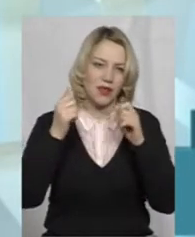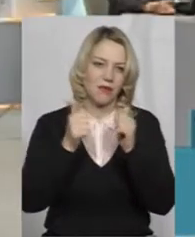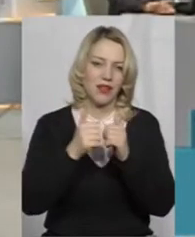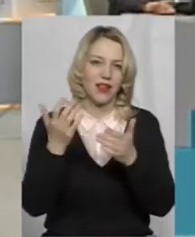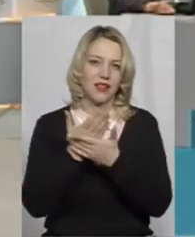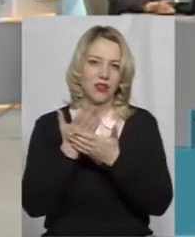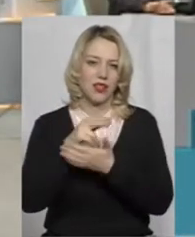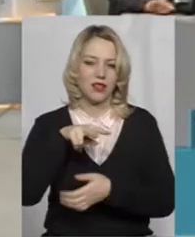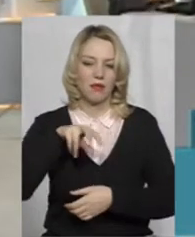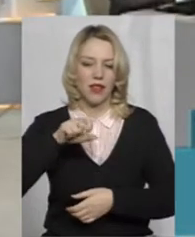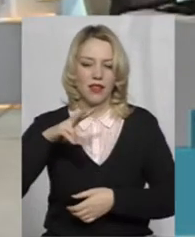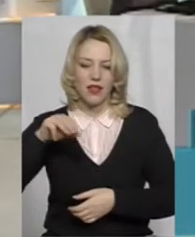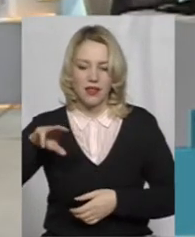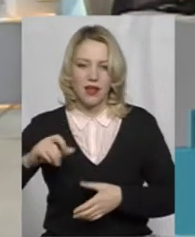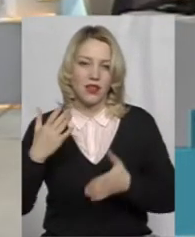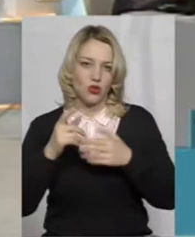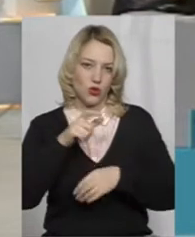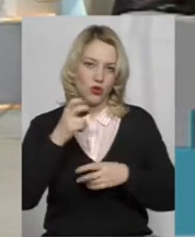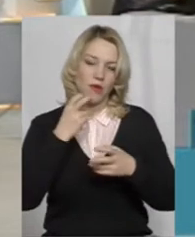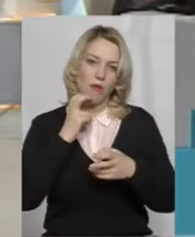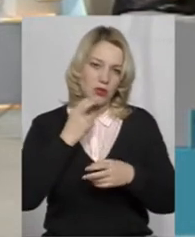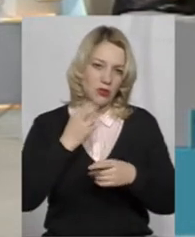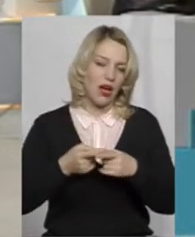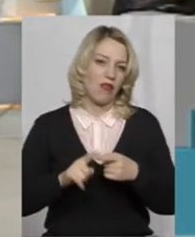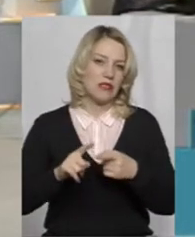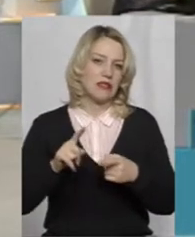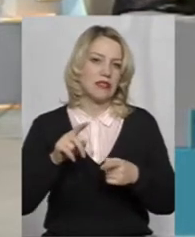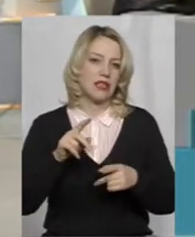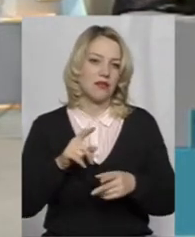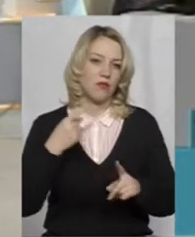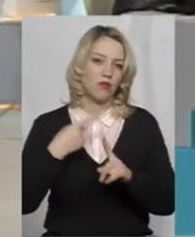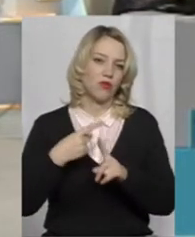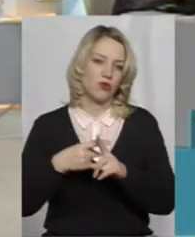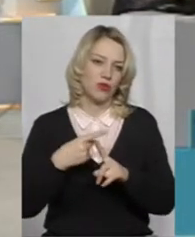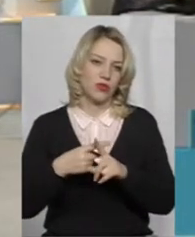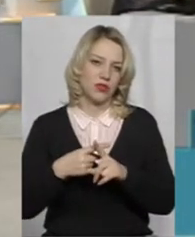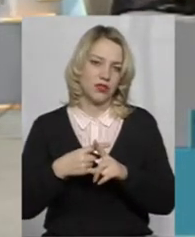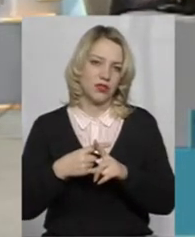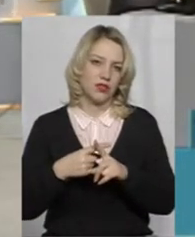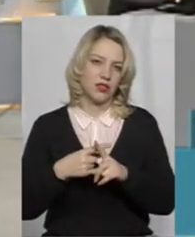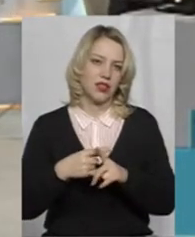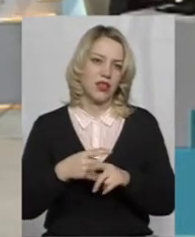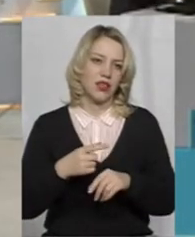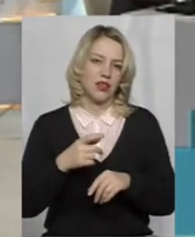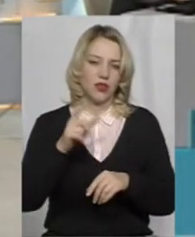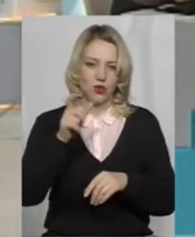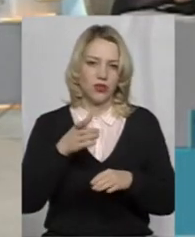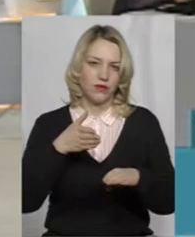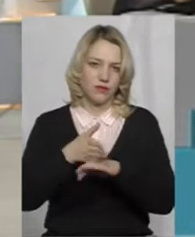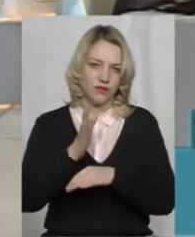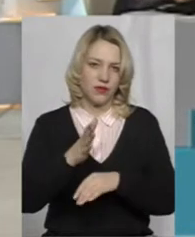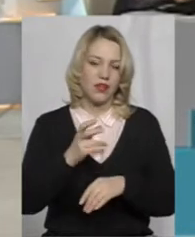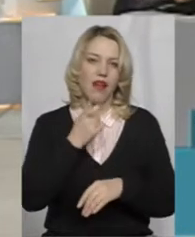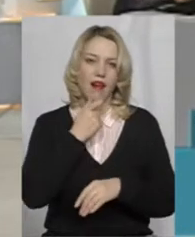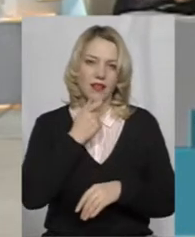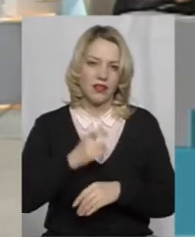кінотеатру «Планета». Посміхнути це люди для нас – це доповнительний глядач. Я рахую так. У